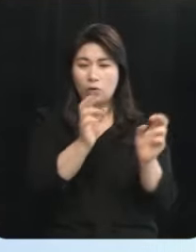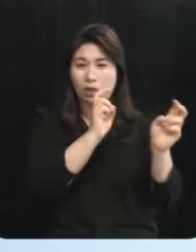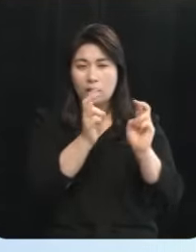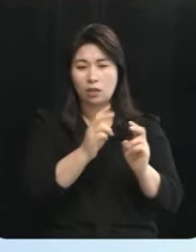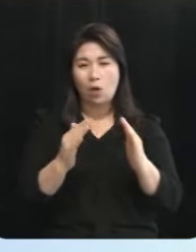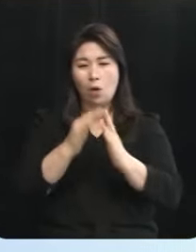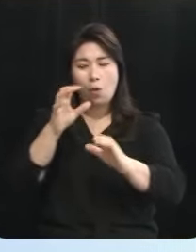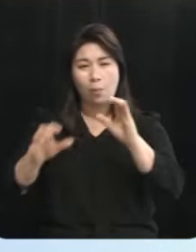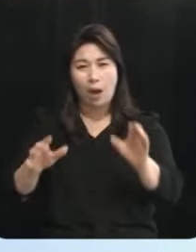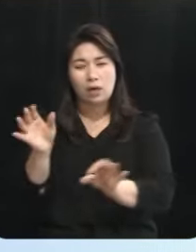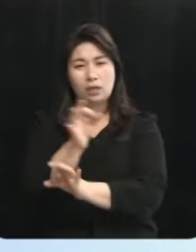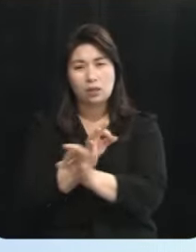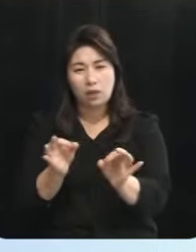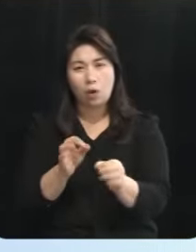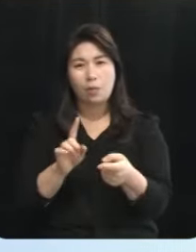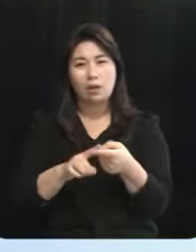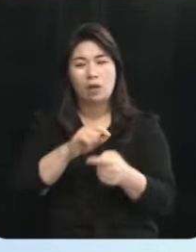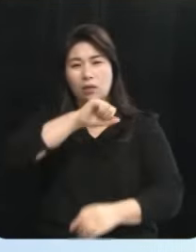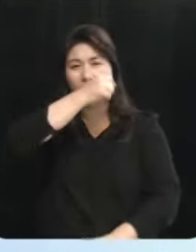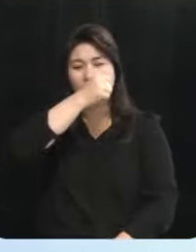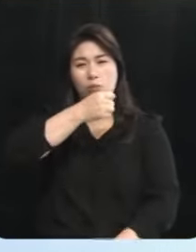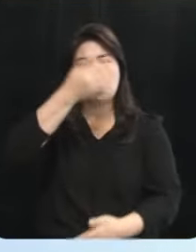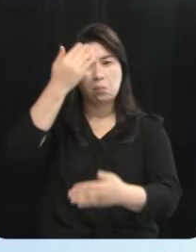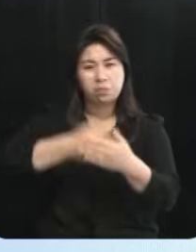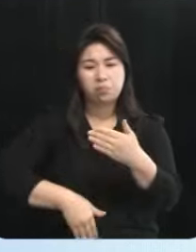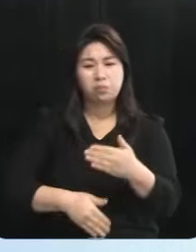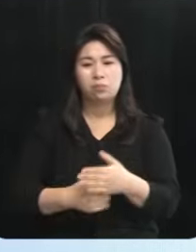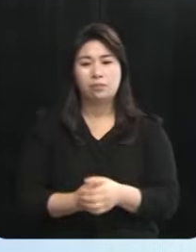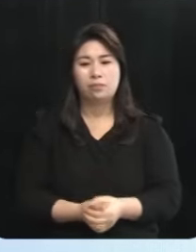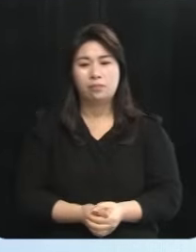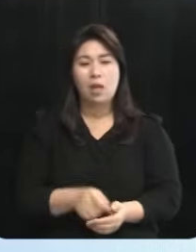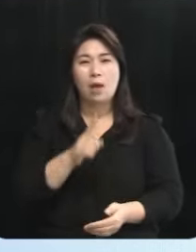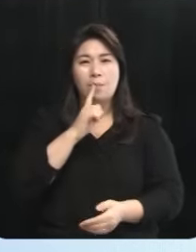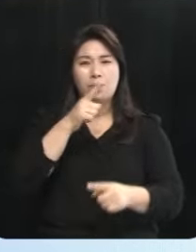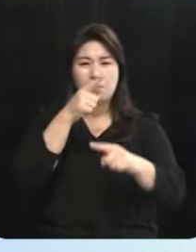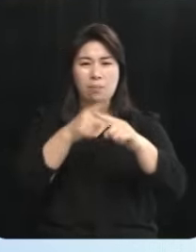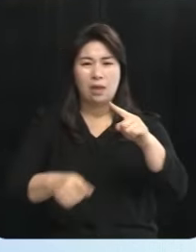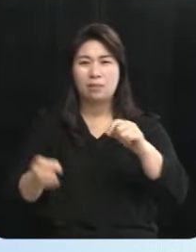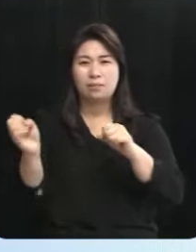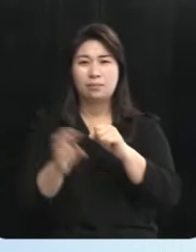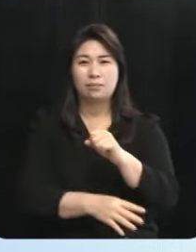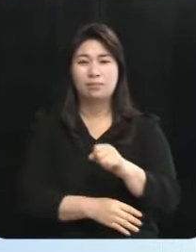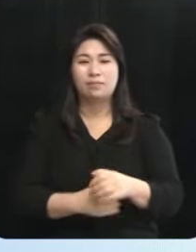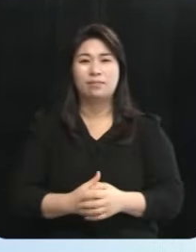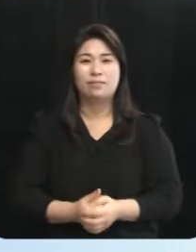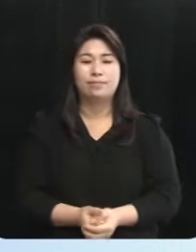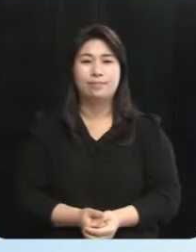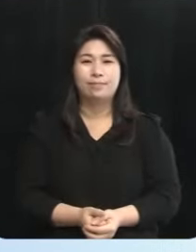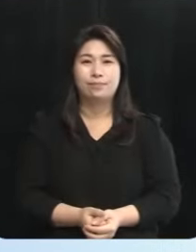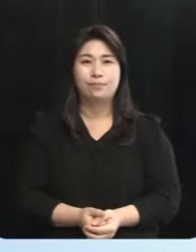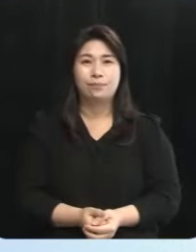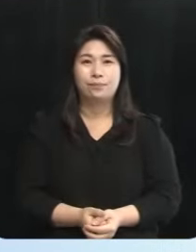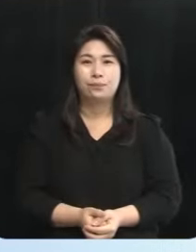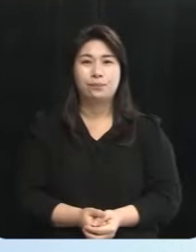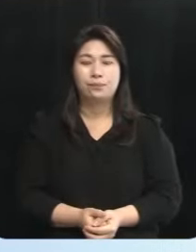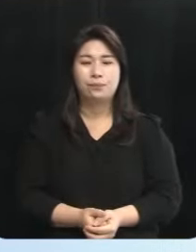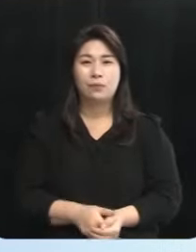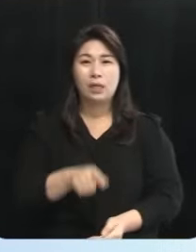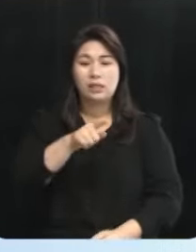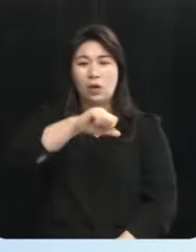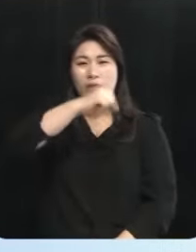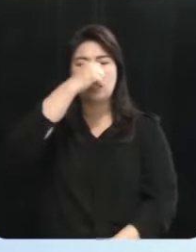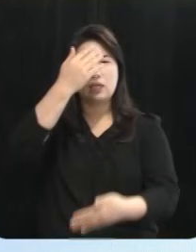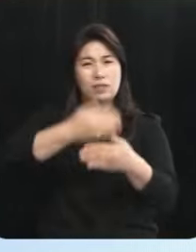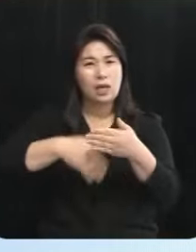마을기업 협동제압에 대한 예산도 말 그대로 반토막이 났습니다 이런 예산